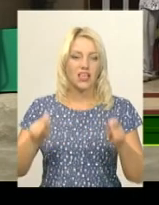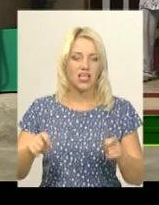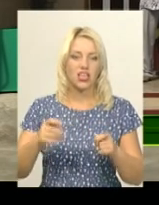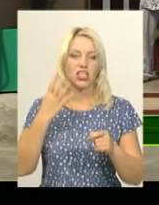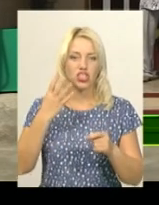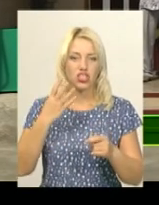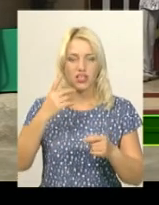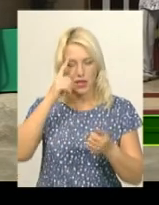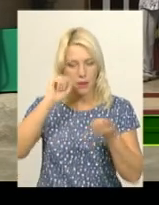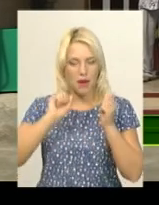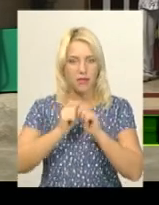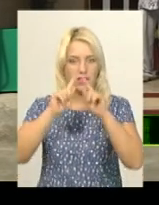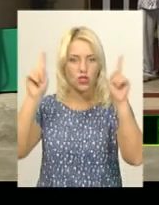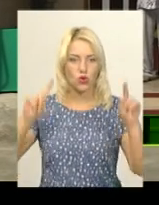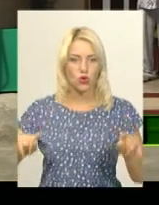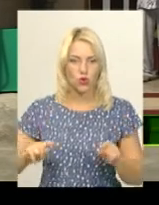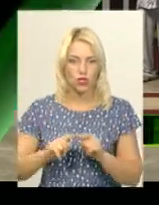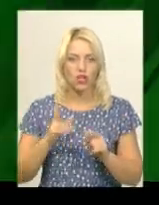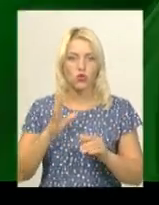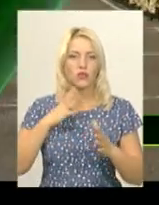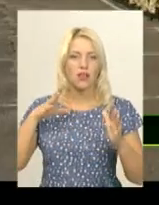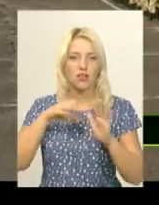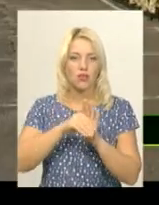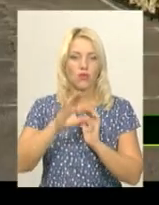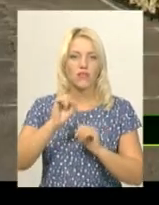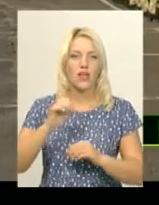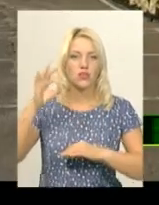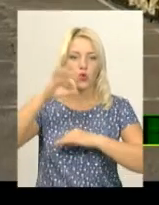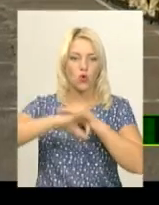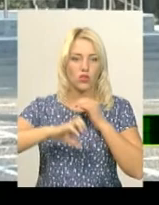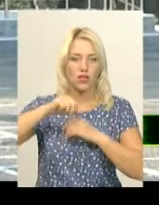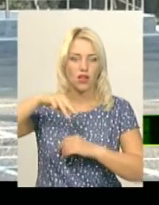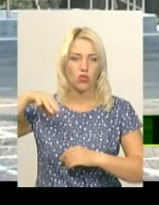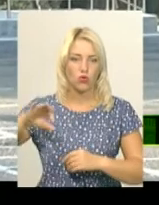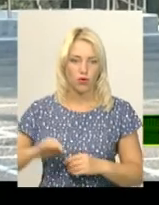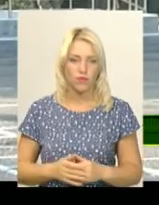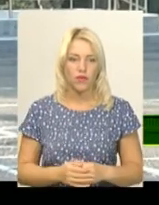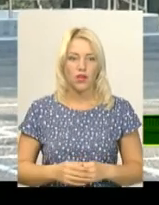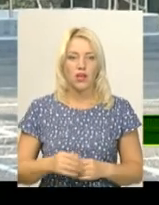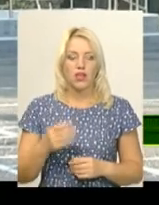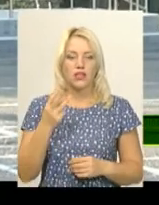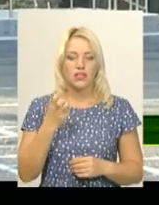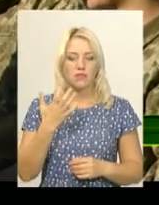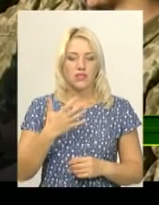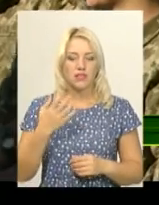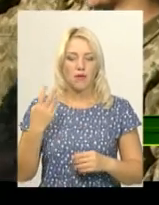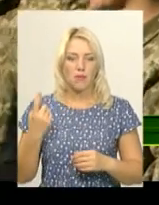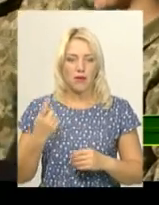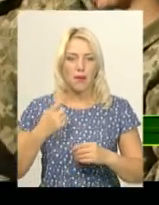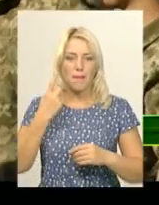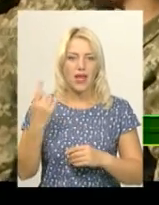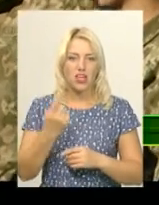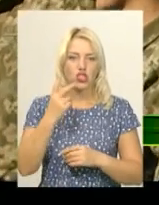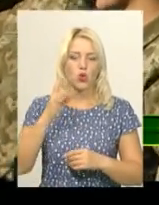сході військовим, які у різні роки тут навчалися. У курсанти посвятили 370 першокурсників Національної академії